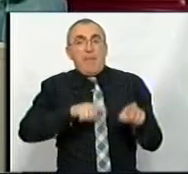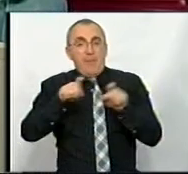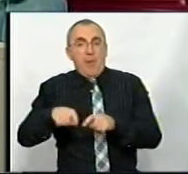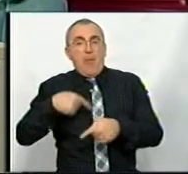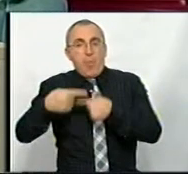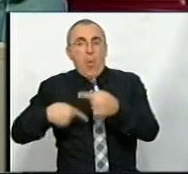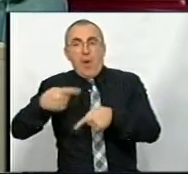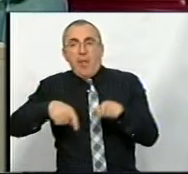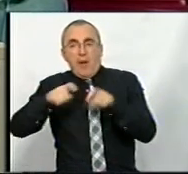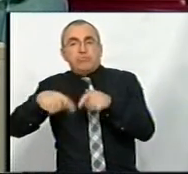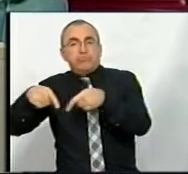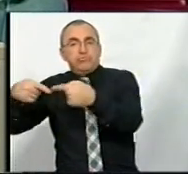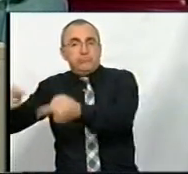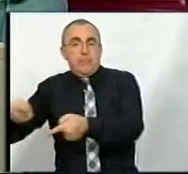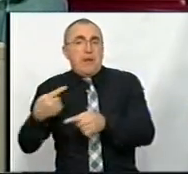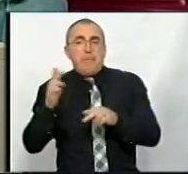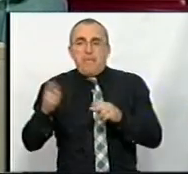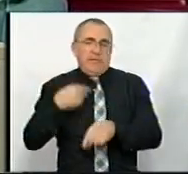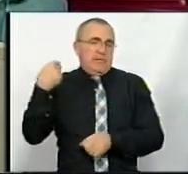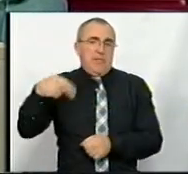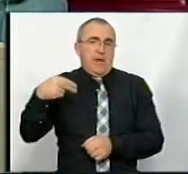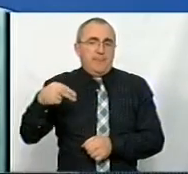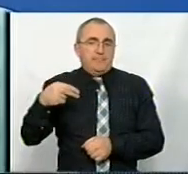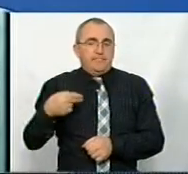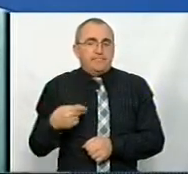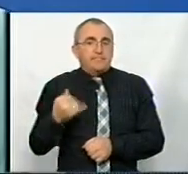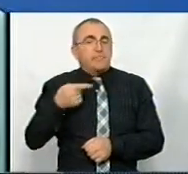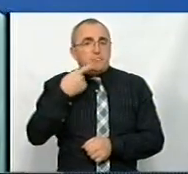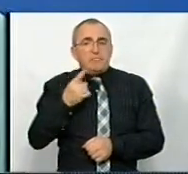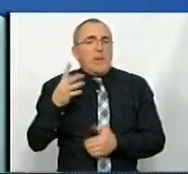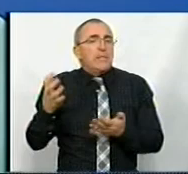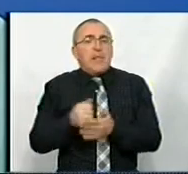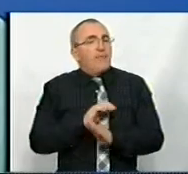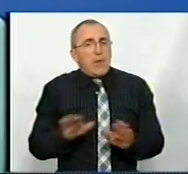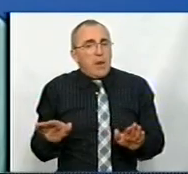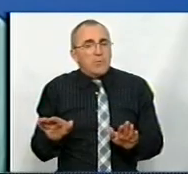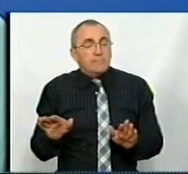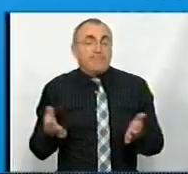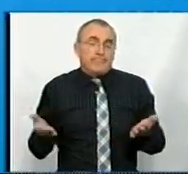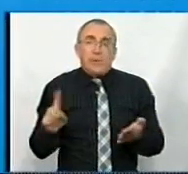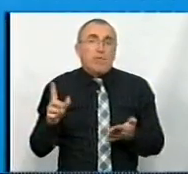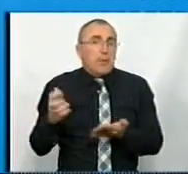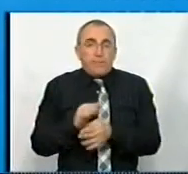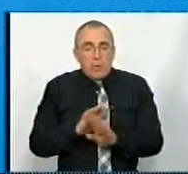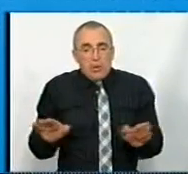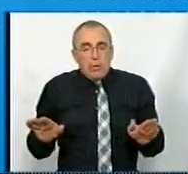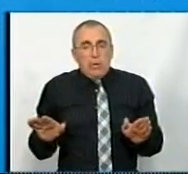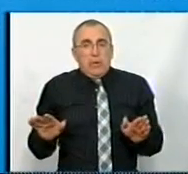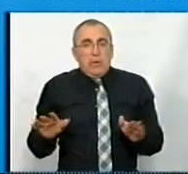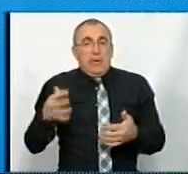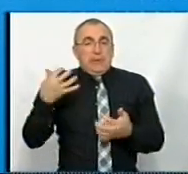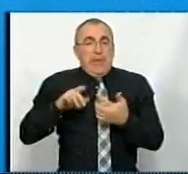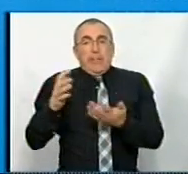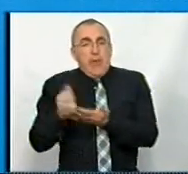покоління в покоління. Практично безперервно. І якщо говорити про те, що не вдалося? Не вдалося. Серед